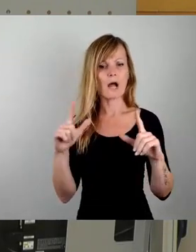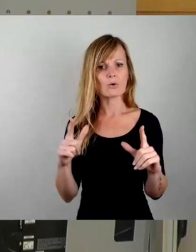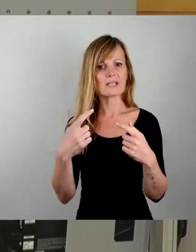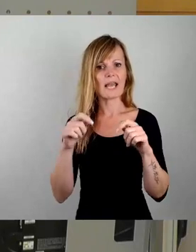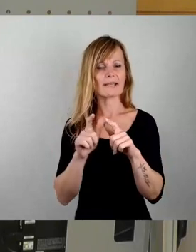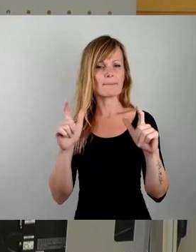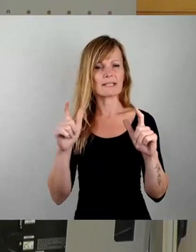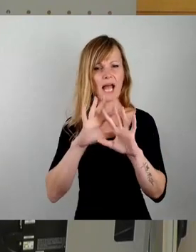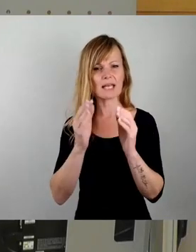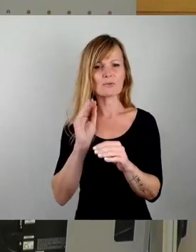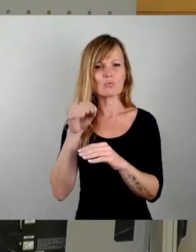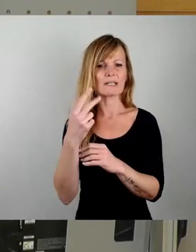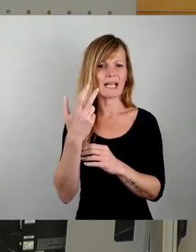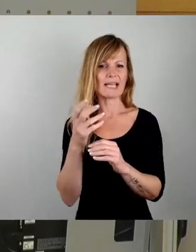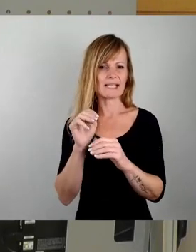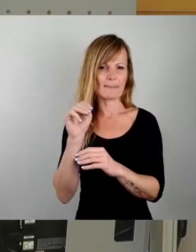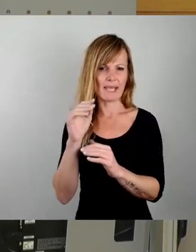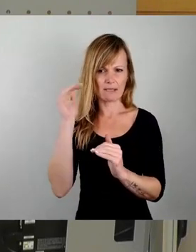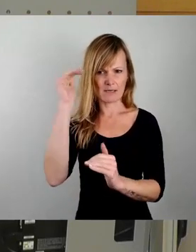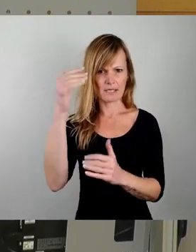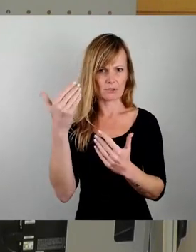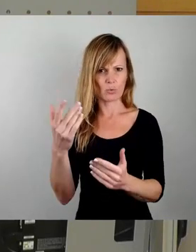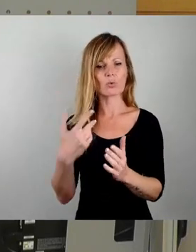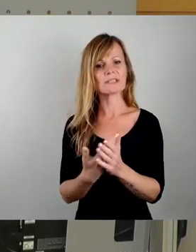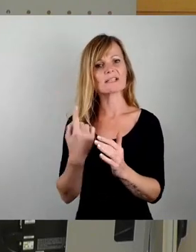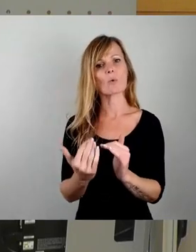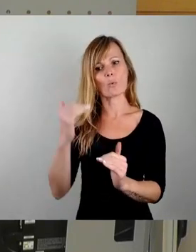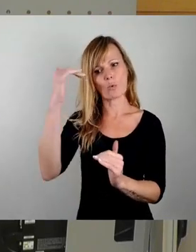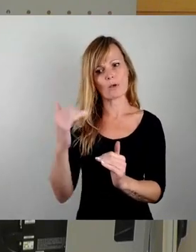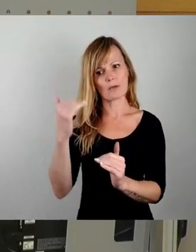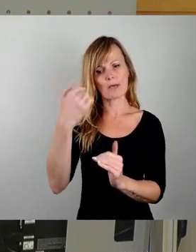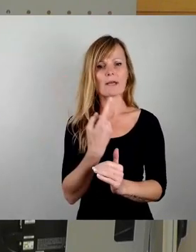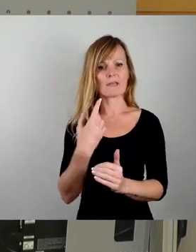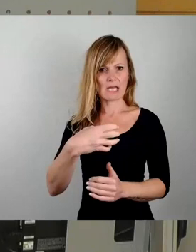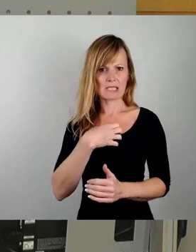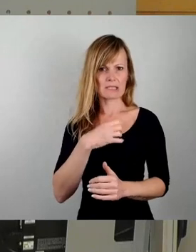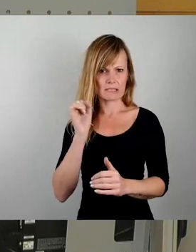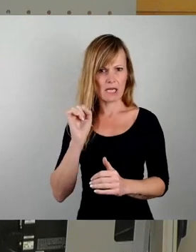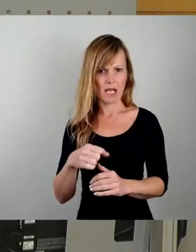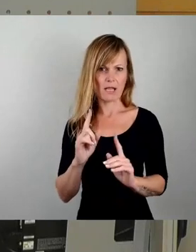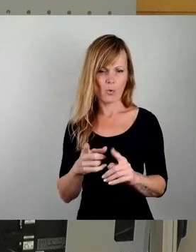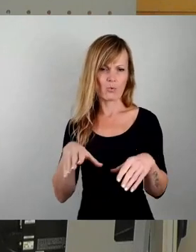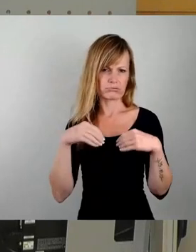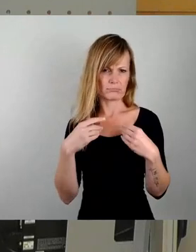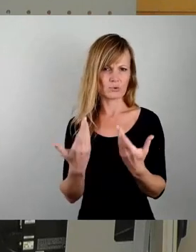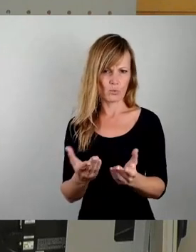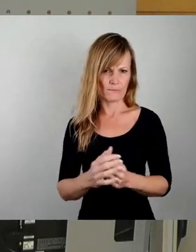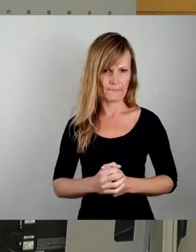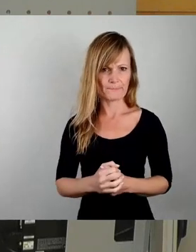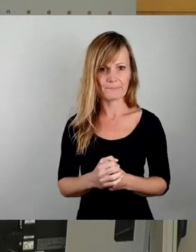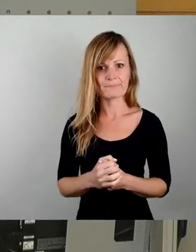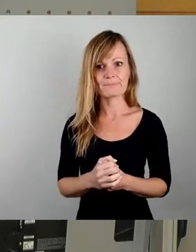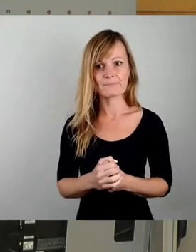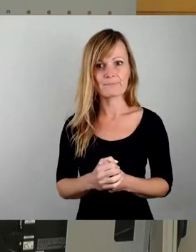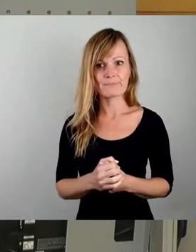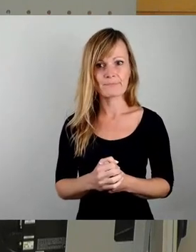betrachtet. Und das ist, glaube ich, schon auch eine Höhe, mit der wir in Dresden nach wie vor auch arbeiten können. Ich,